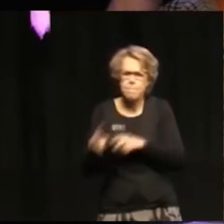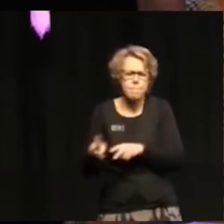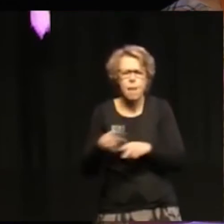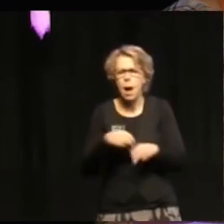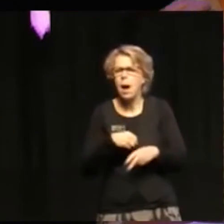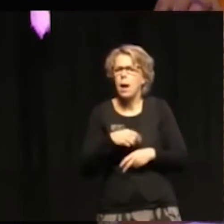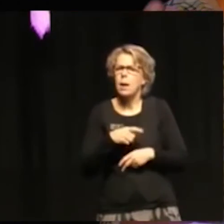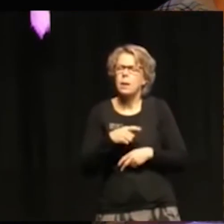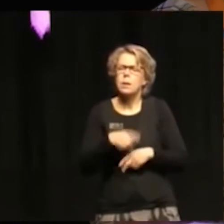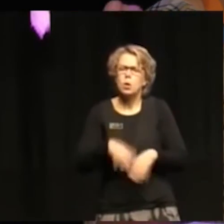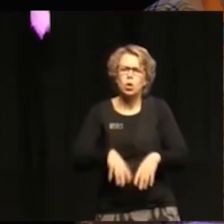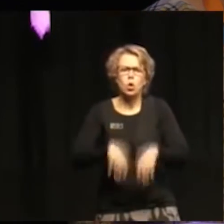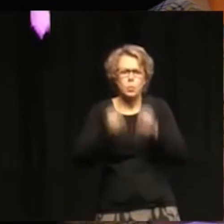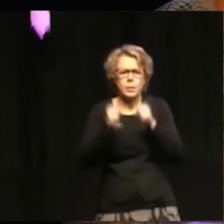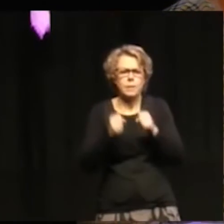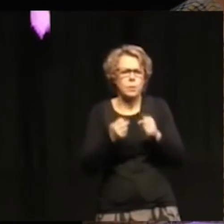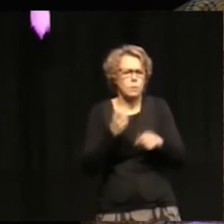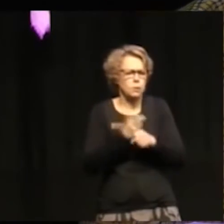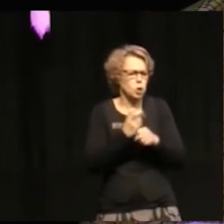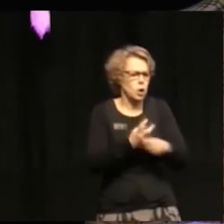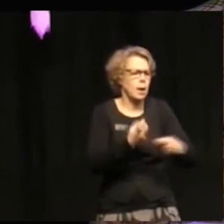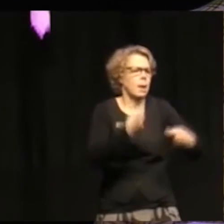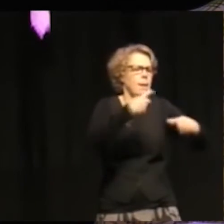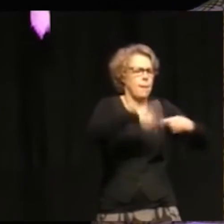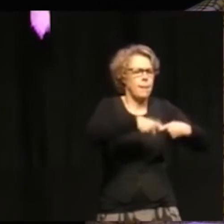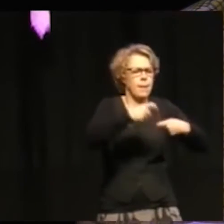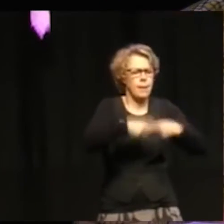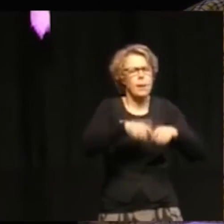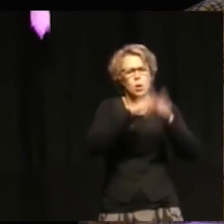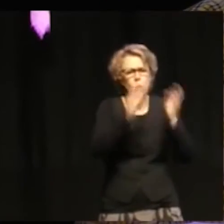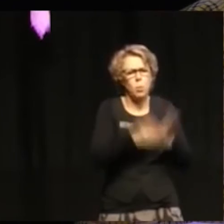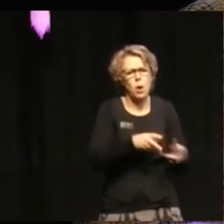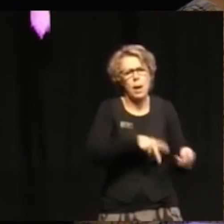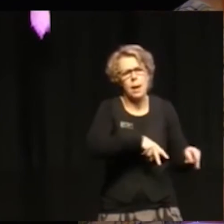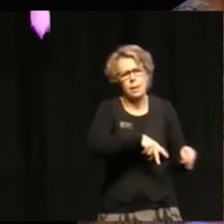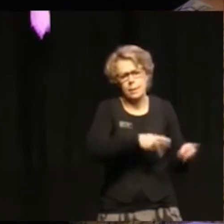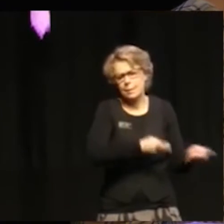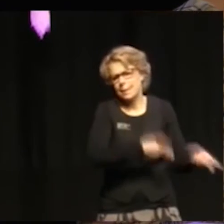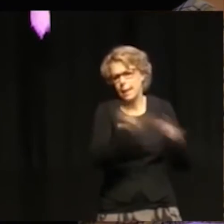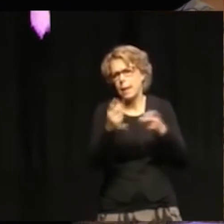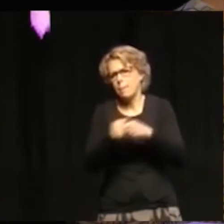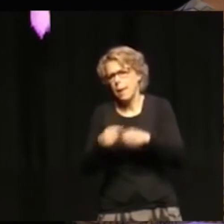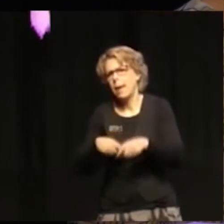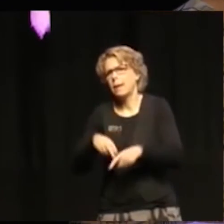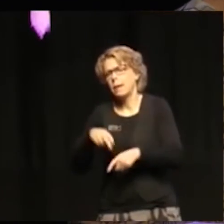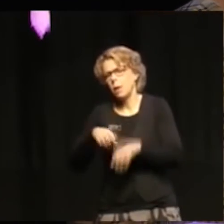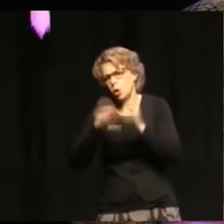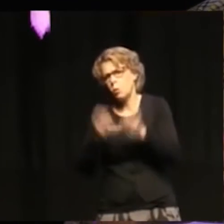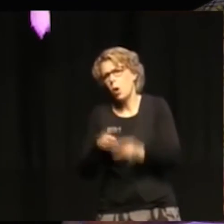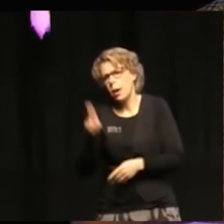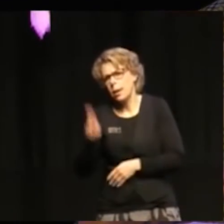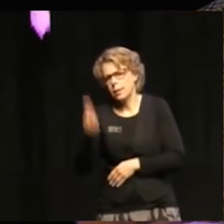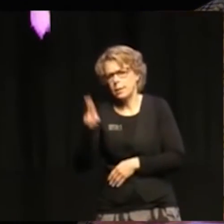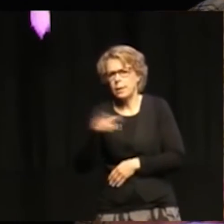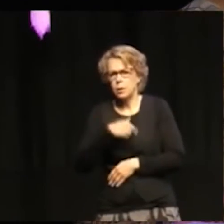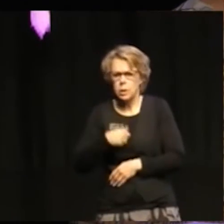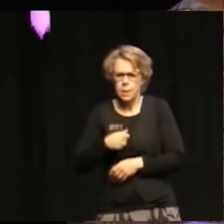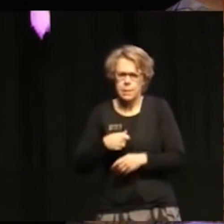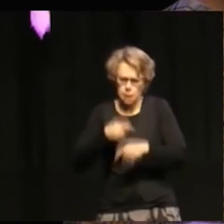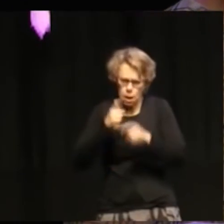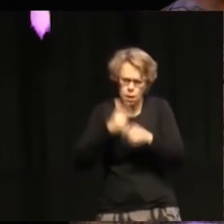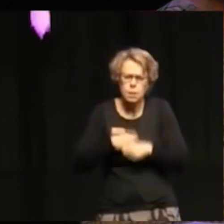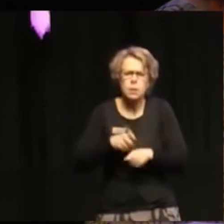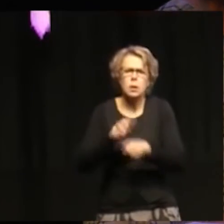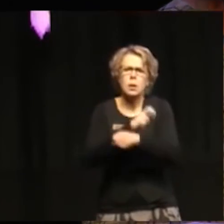att kolla med global standards med national reality. Så, för exempel, the bodies that are set up to monitor national implementation